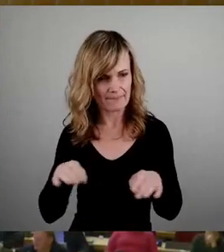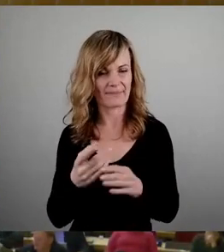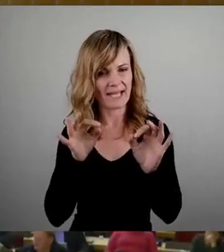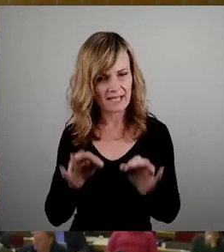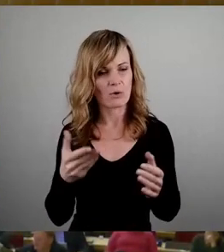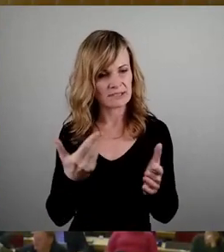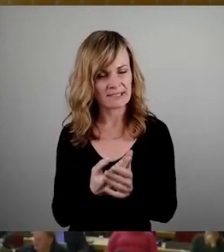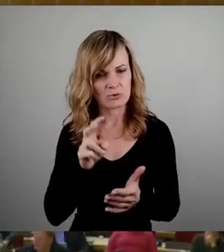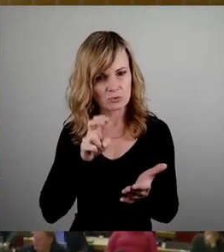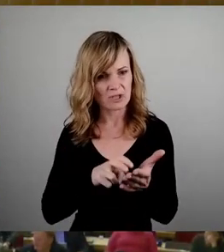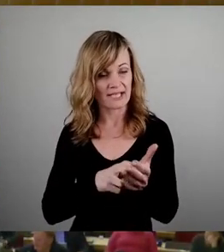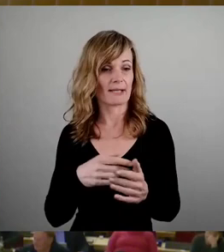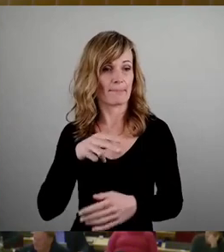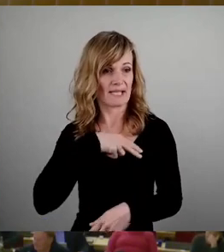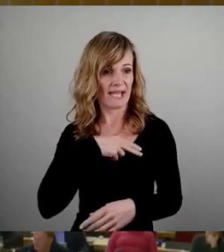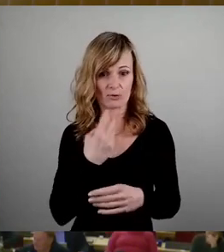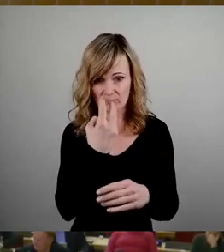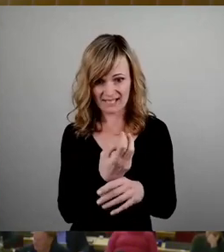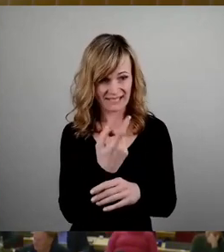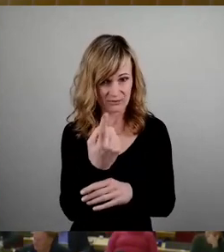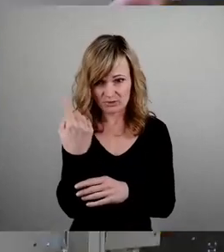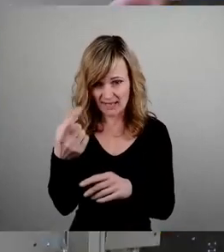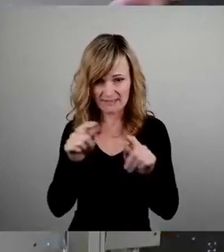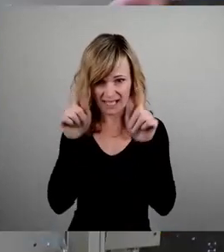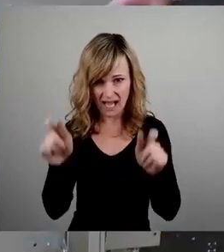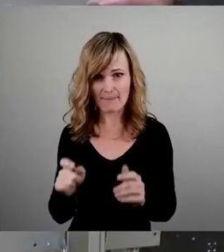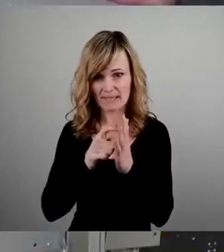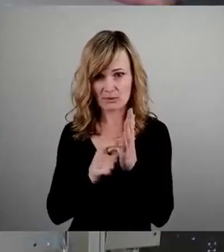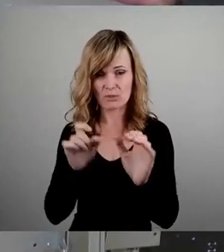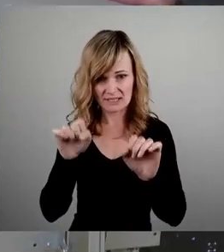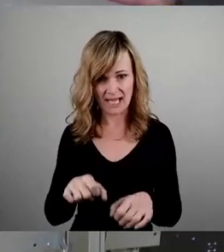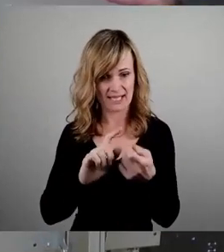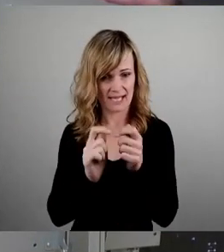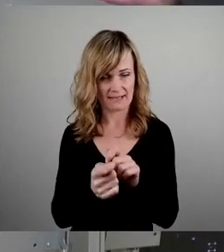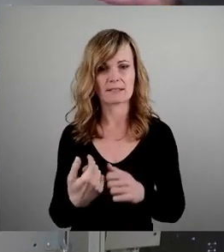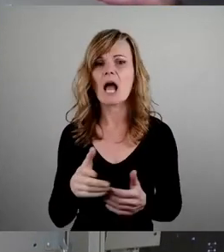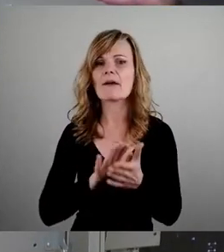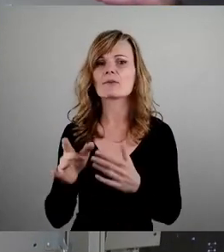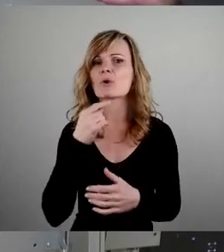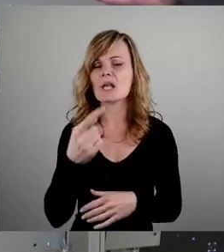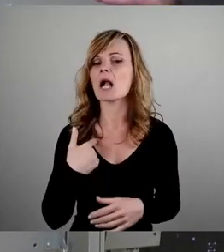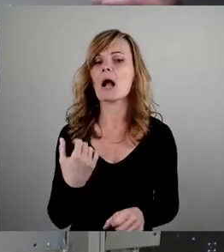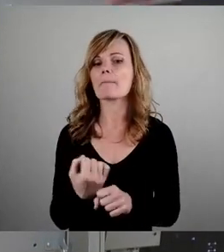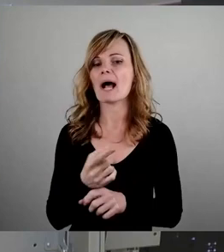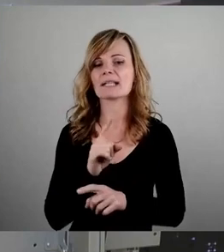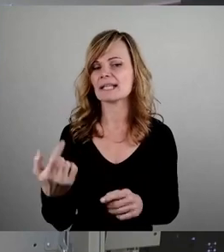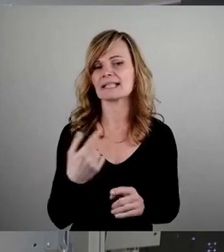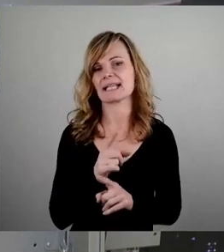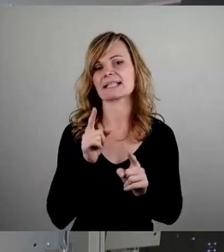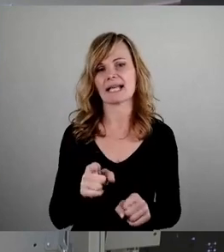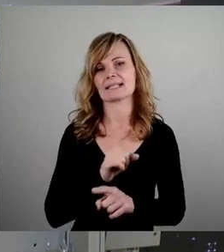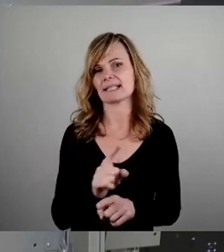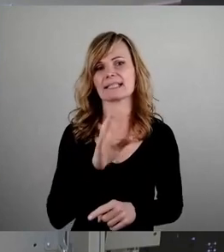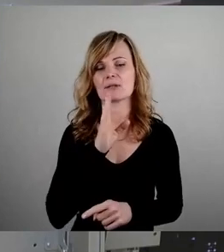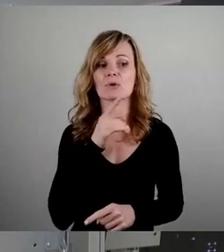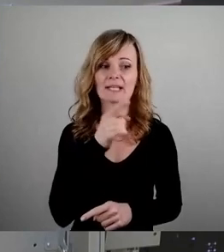zuständigen Ministerien sitzen, die an diesen Rahmenbedingungen etwas ändern könnten. Und hier einfach noch zu sagen, nö, machen wir nicht, das reicht einfach nicht. Sie sind